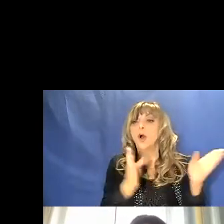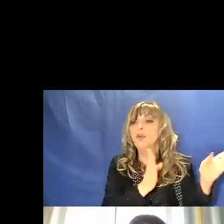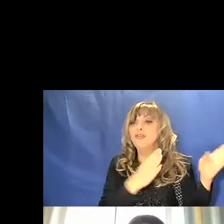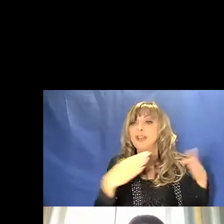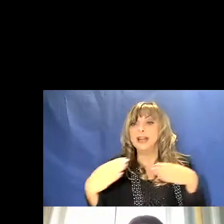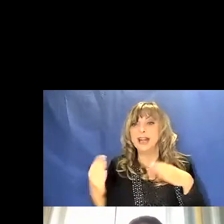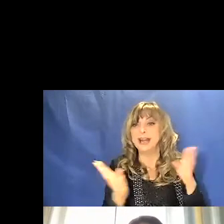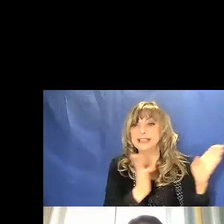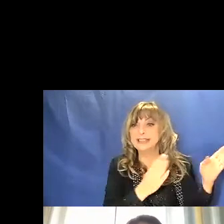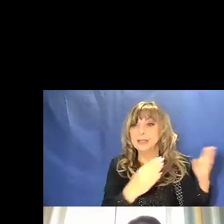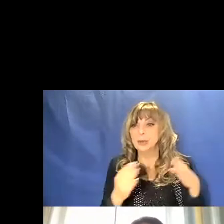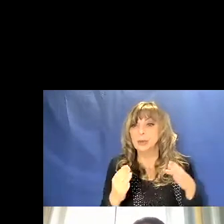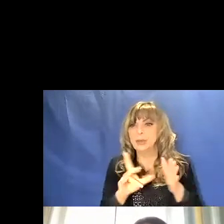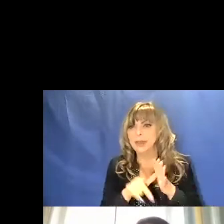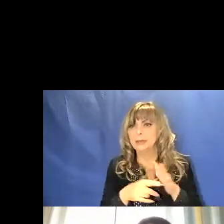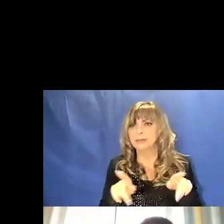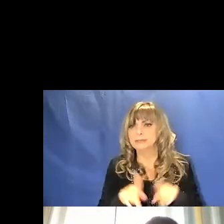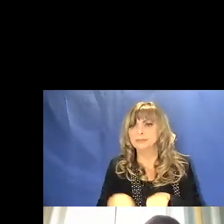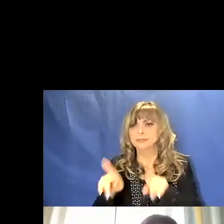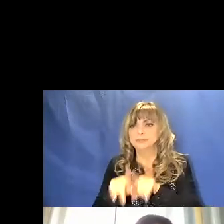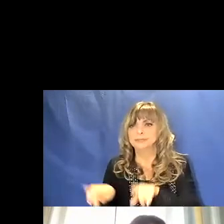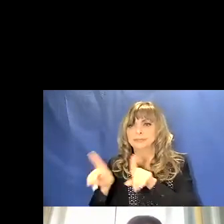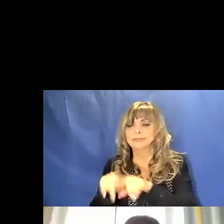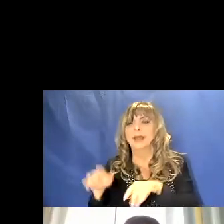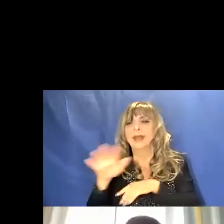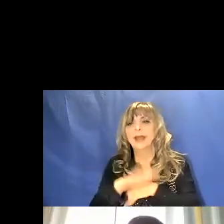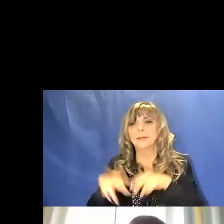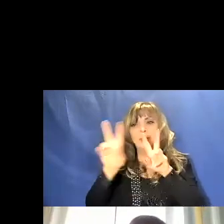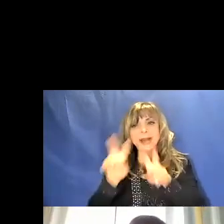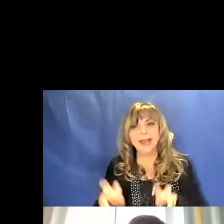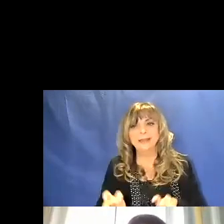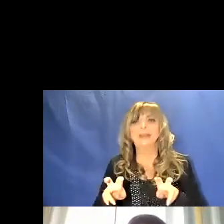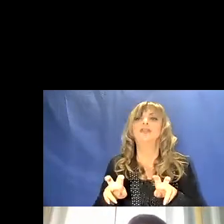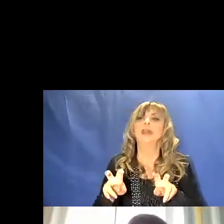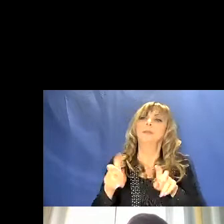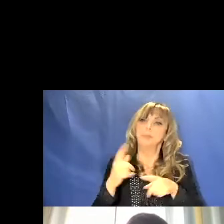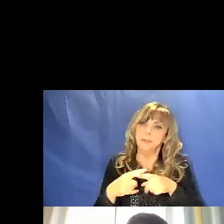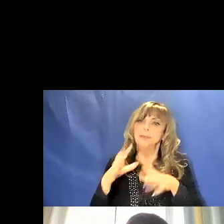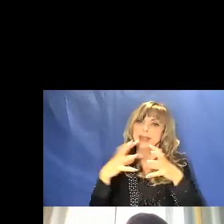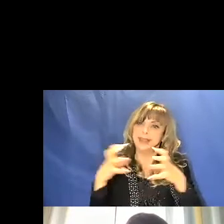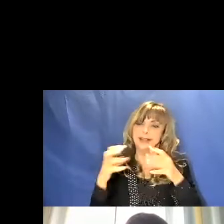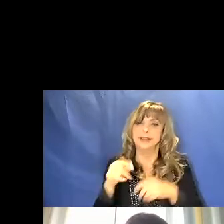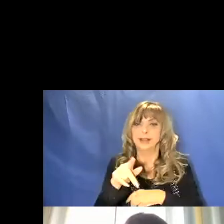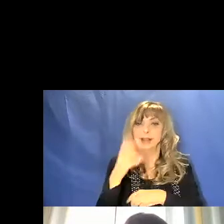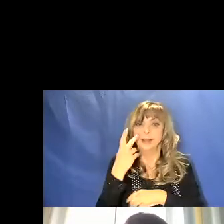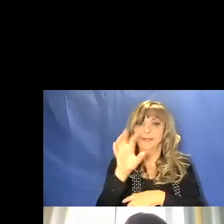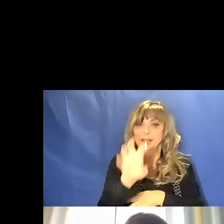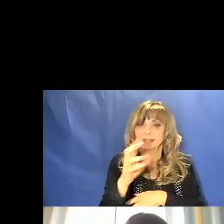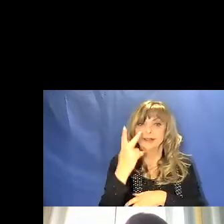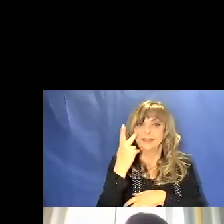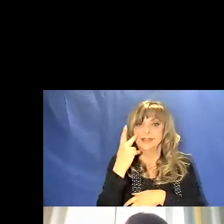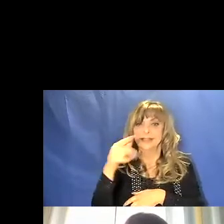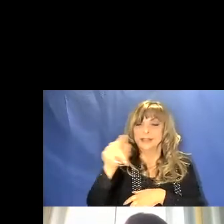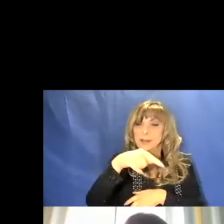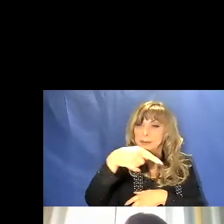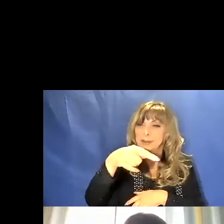sincronizzate di campi elettrici e magnetici. In questa figura, la sinusoide